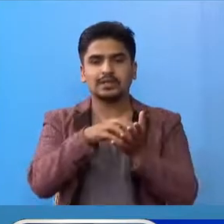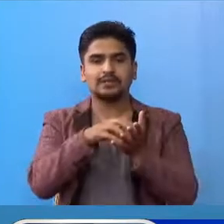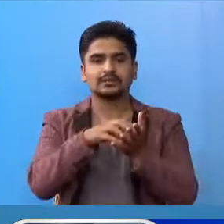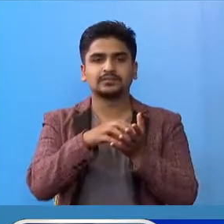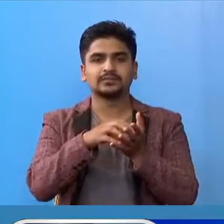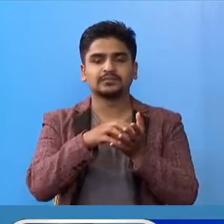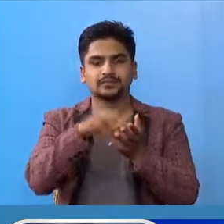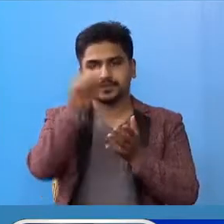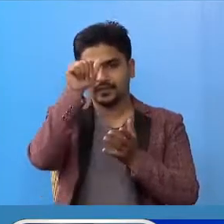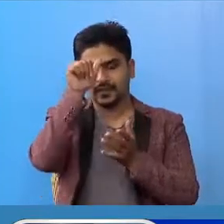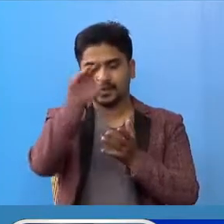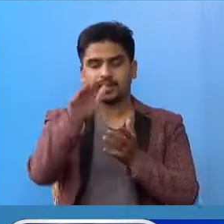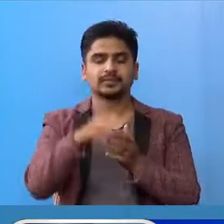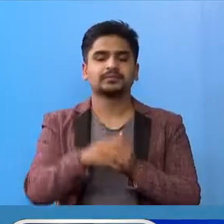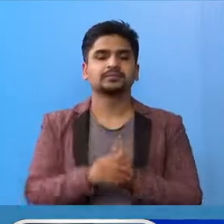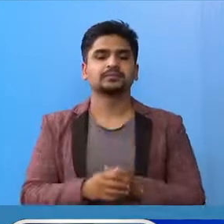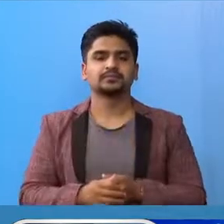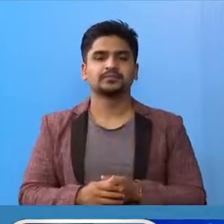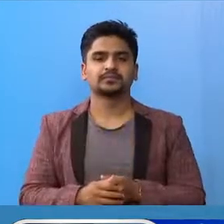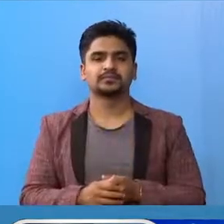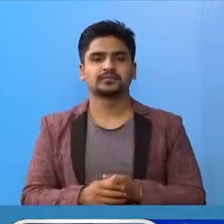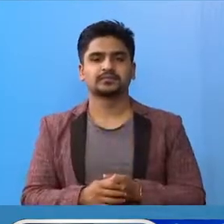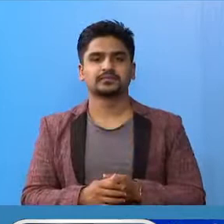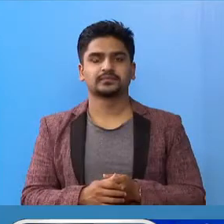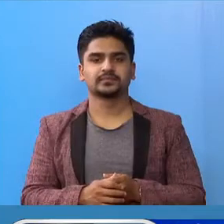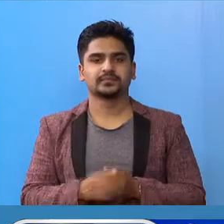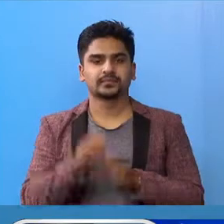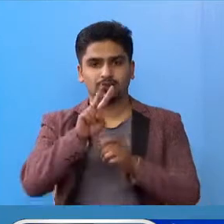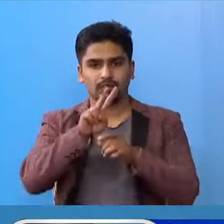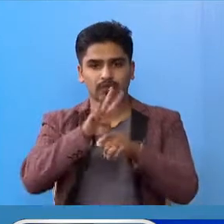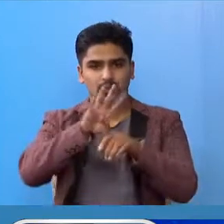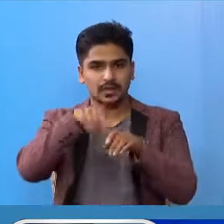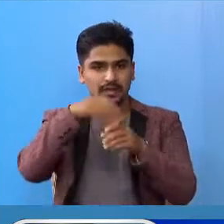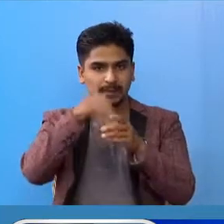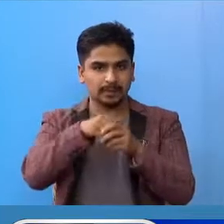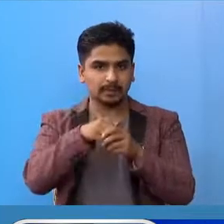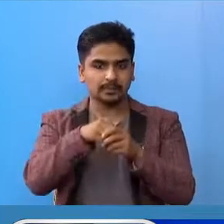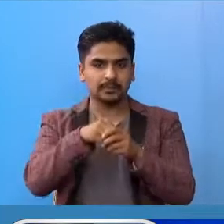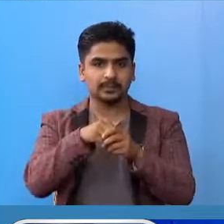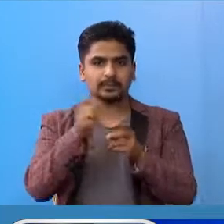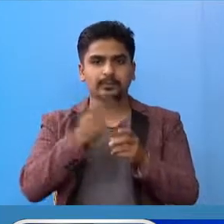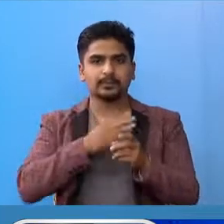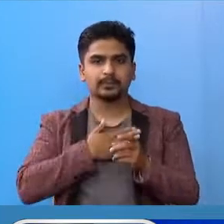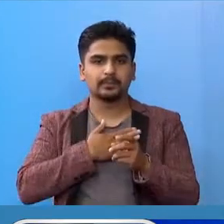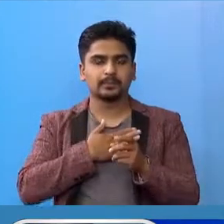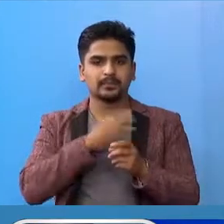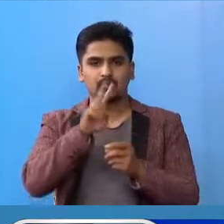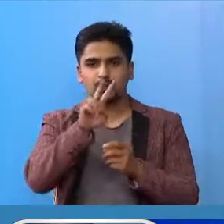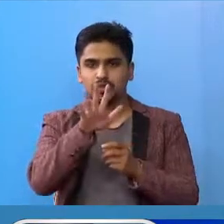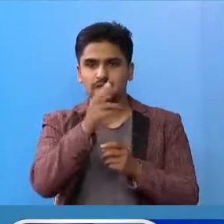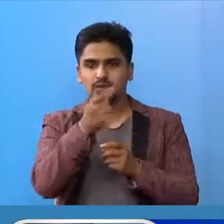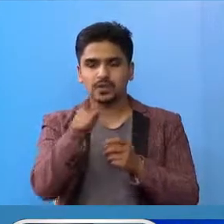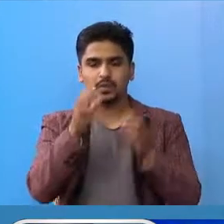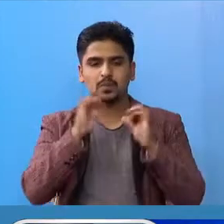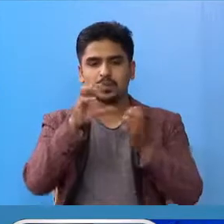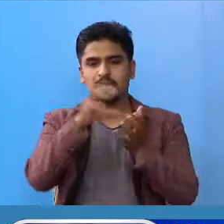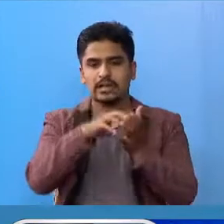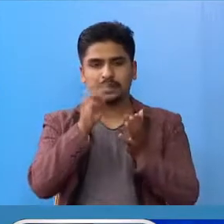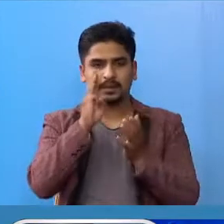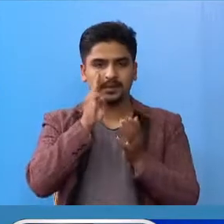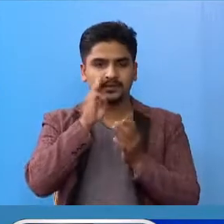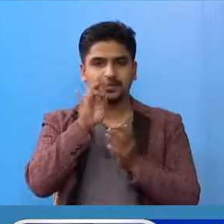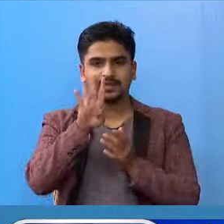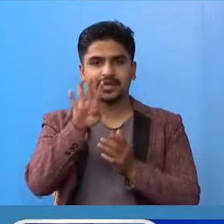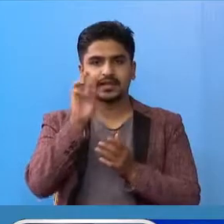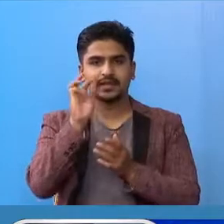विवरंट तिर लागों। विगत 24 घंटा मां हाम्रा 25 वटा पर्योक्साला मां